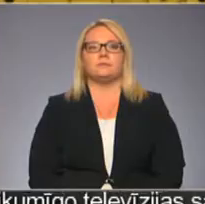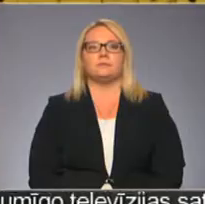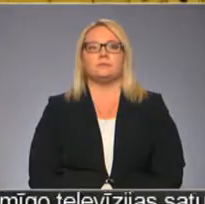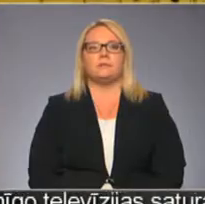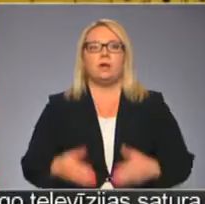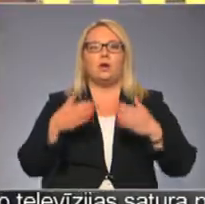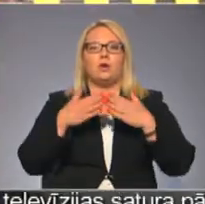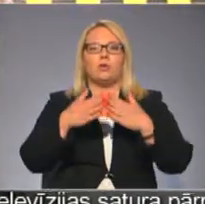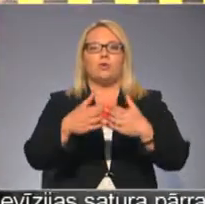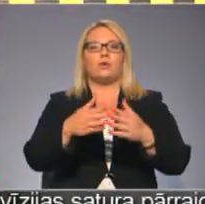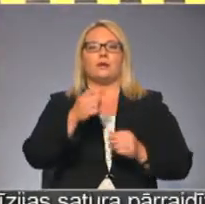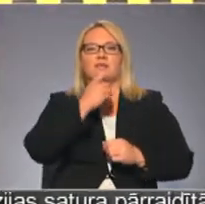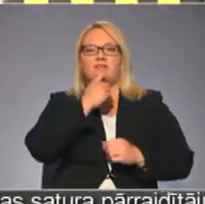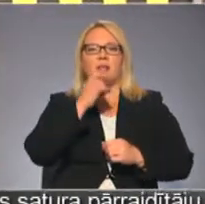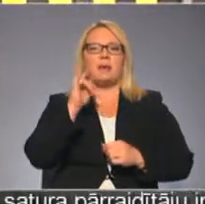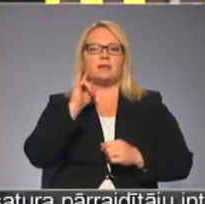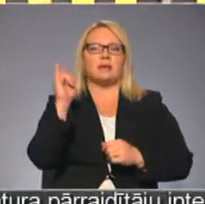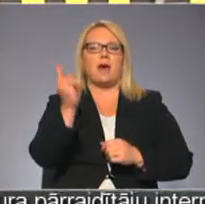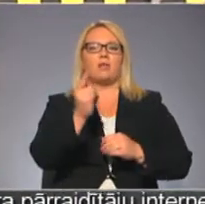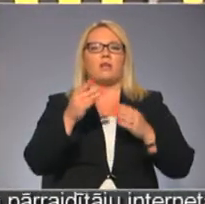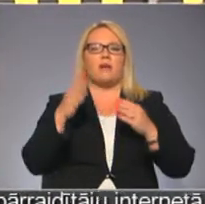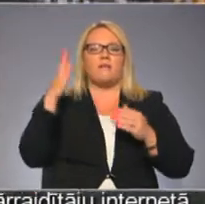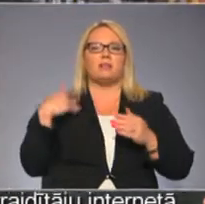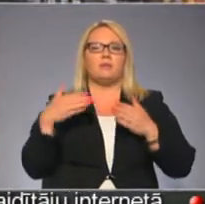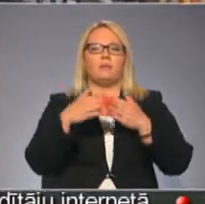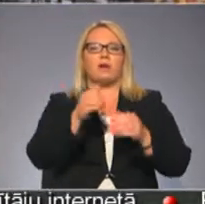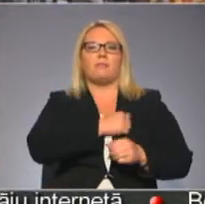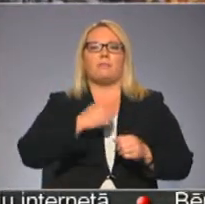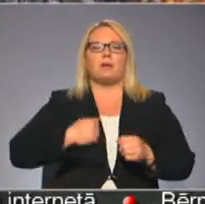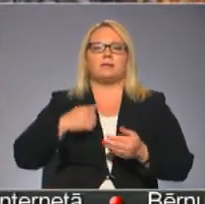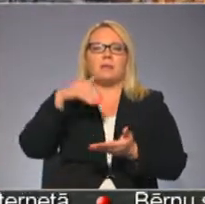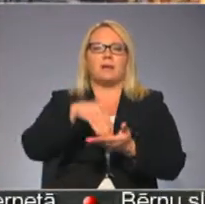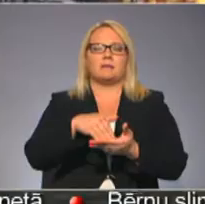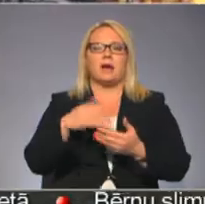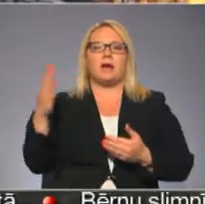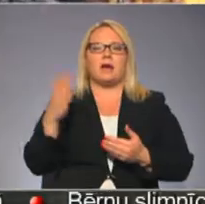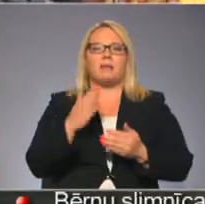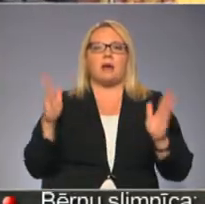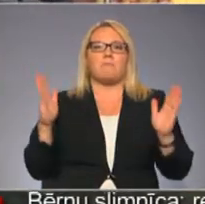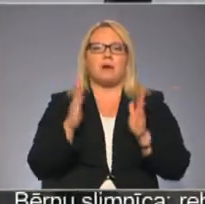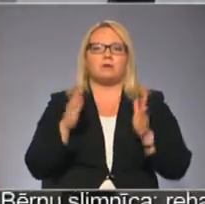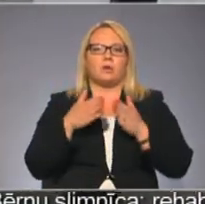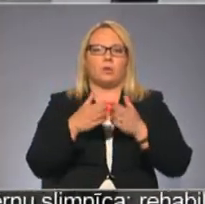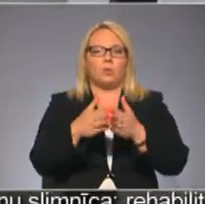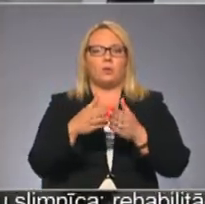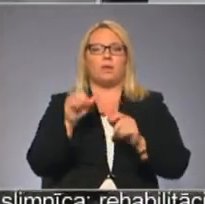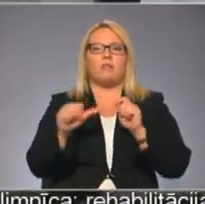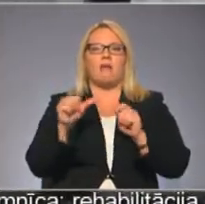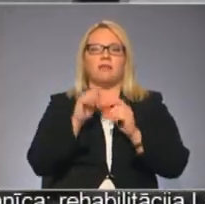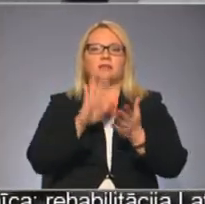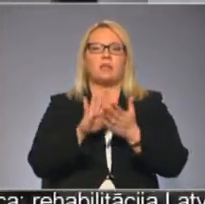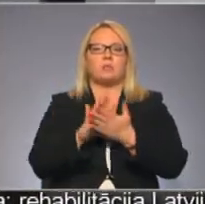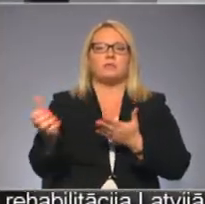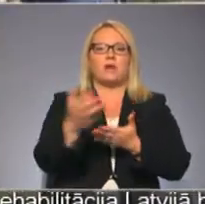Kuģu svilpējumu skanot šodien Ventspils ostas flotai paredzētajās piestātnēs vienāca vairāk neliela izmēra kuģi. Nāftas atkritumu